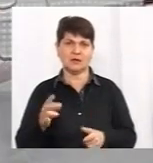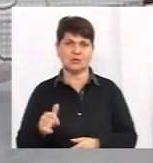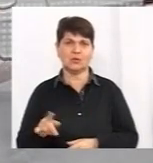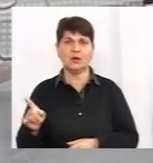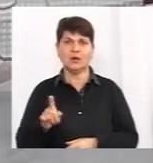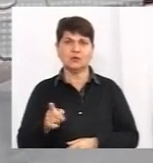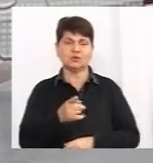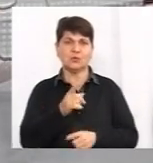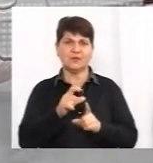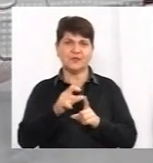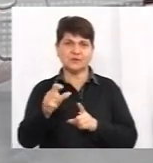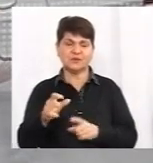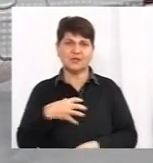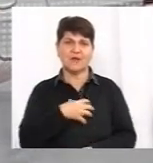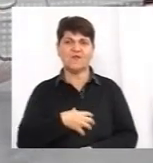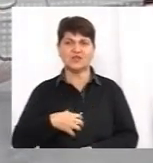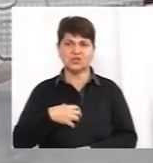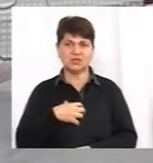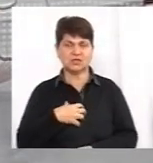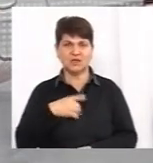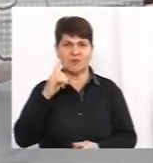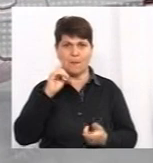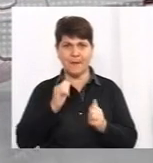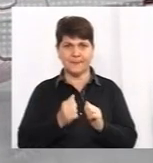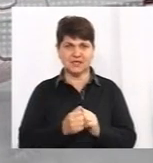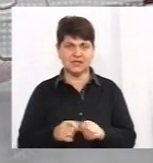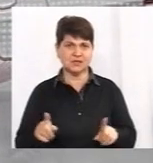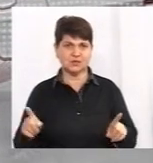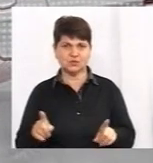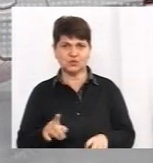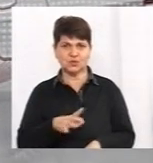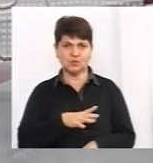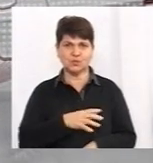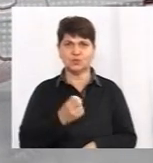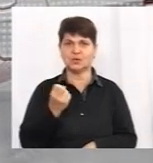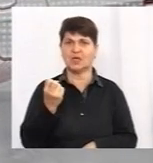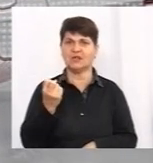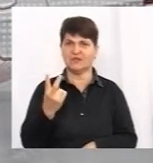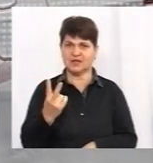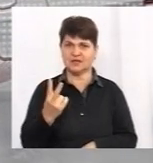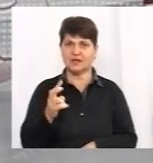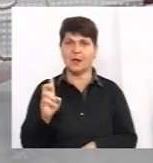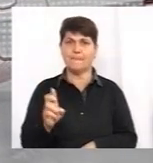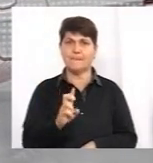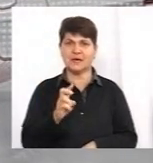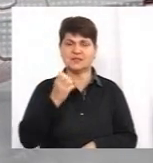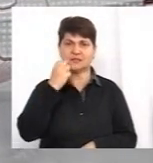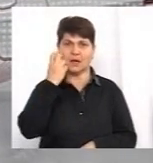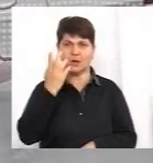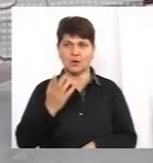повноцінно відповісти, тут важливо пам'ятати, що було на 12 березня, коли